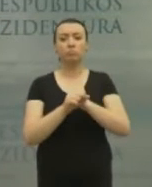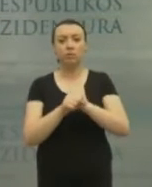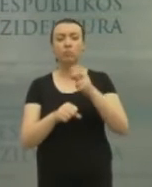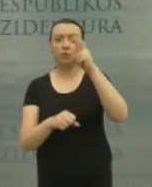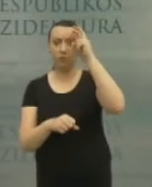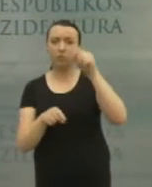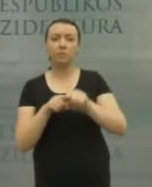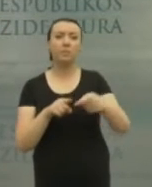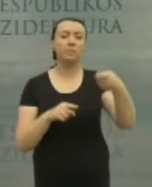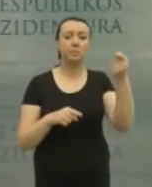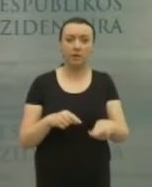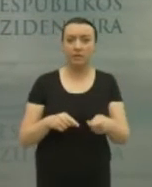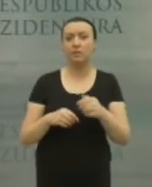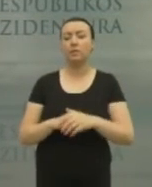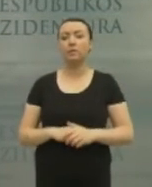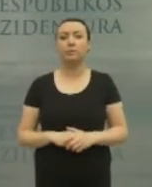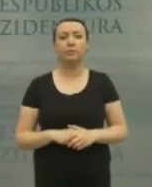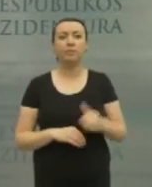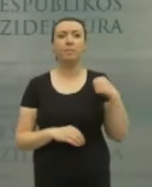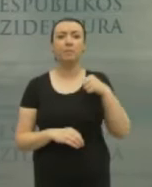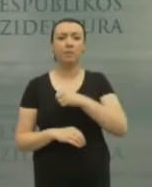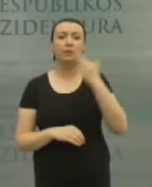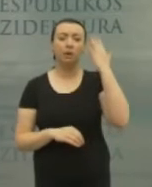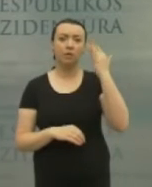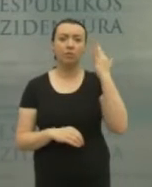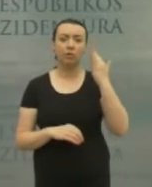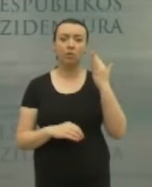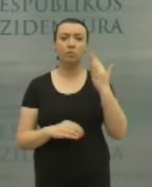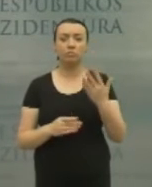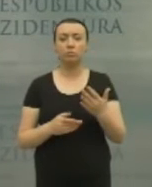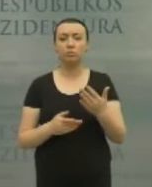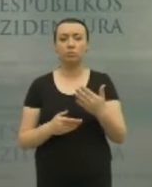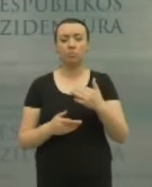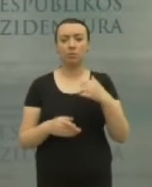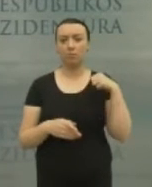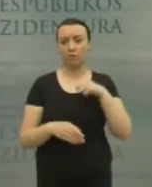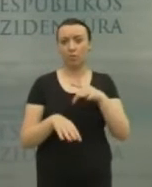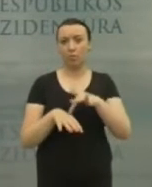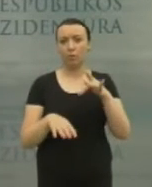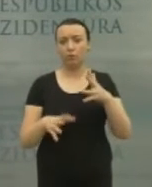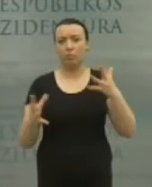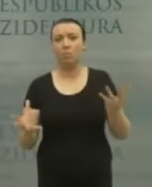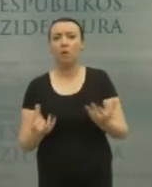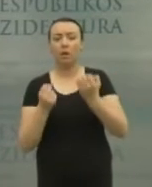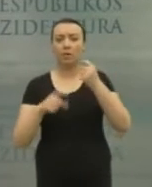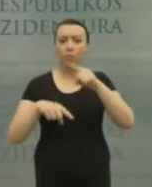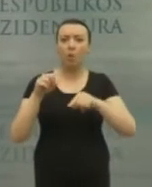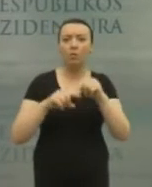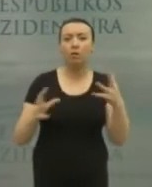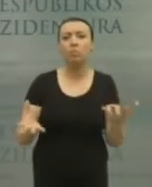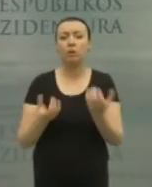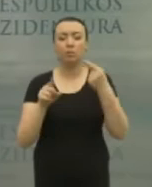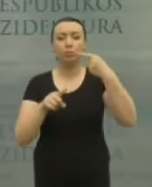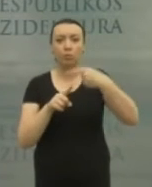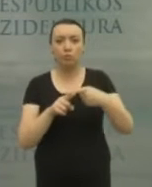tiek vyriausybė, tiek ir prezidentas. Ir manau, kad esame sulaukę labai didelio palaikimo ir politinio palaikimo ir